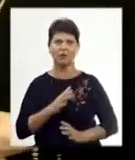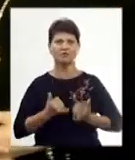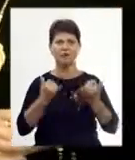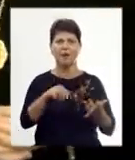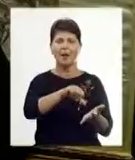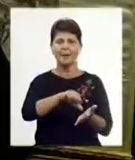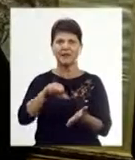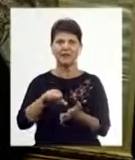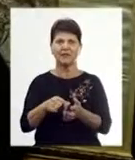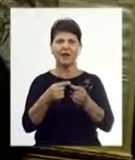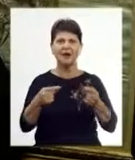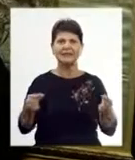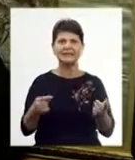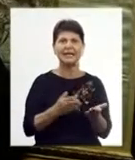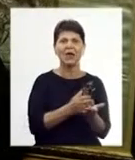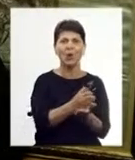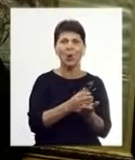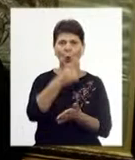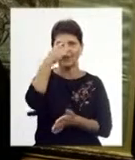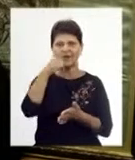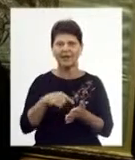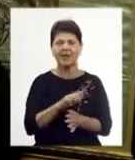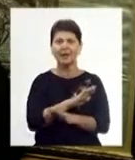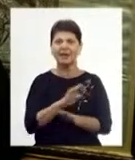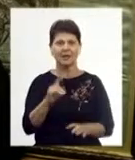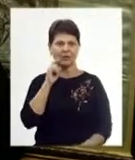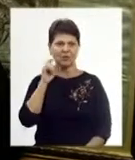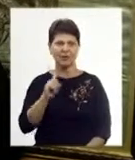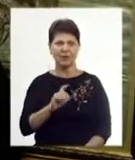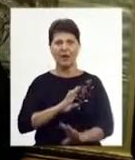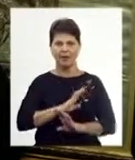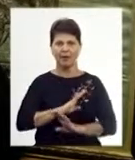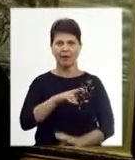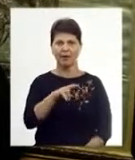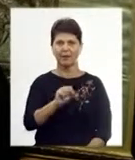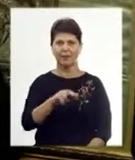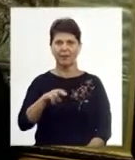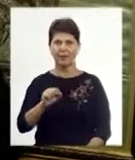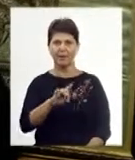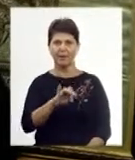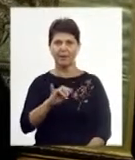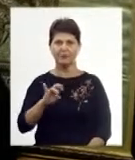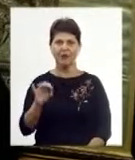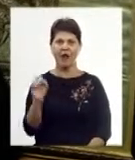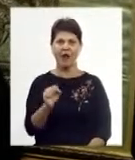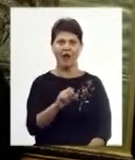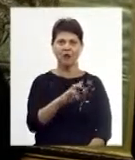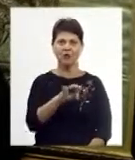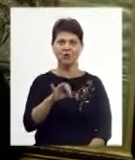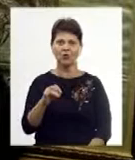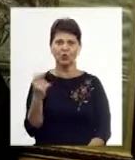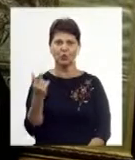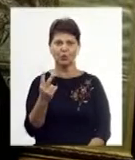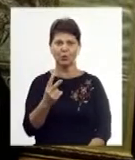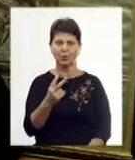представниками різних конфесій не лише в Україні. «Покійний Папа Римський Ан Павло ІІ особисто його приймав на своїй аудієнції.